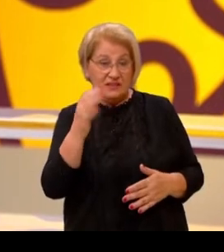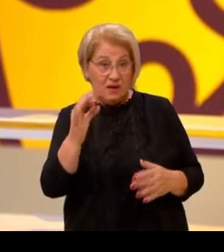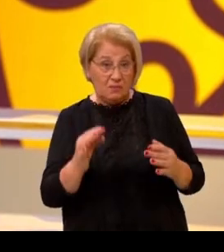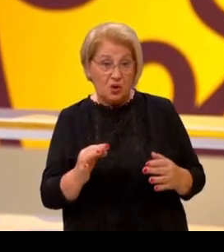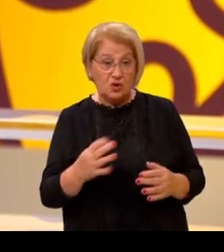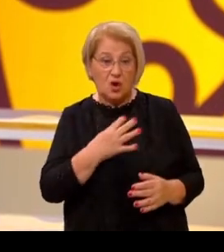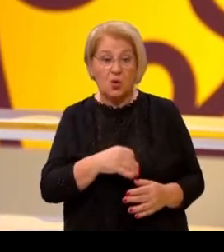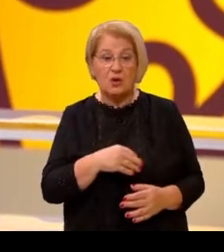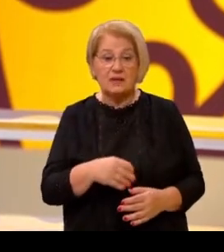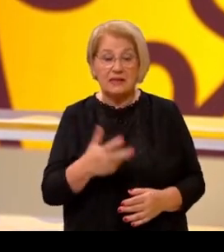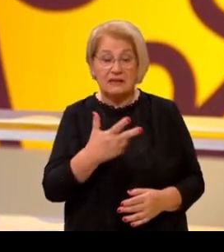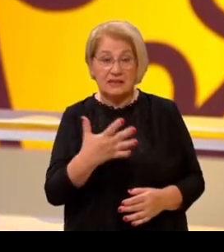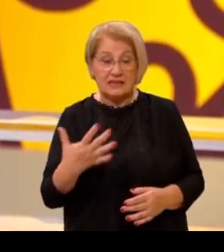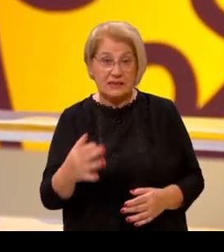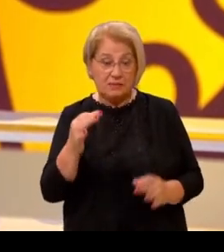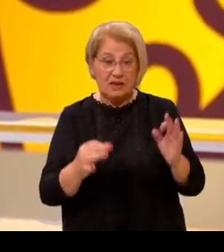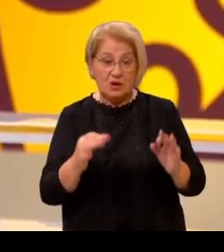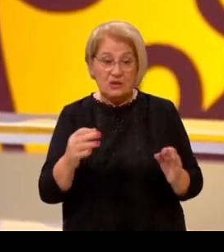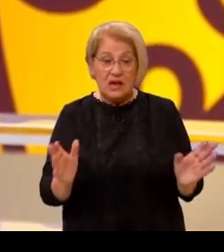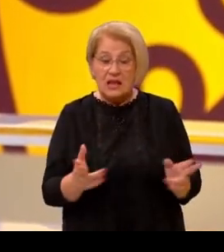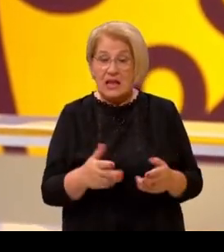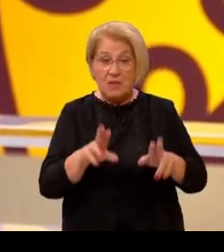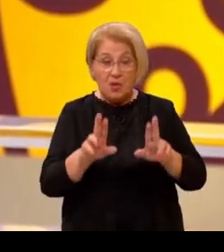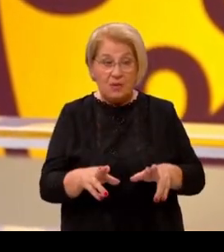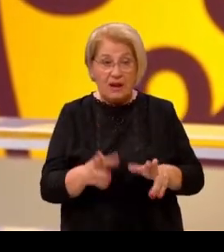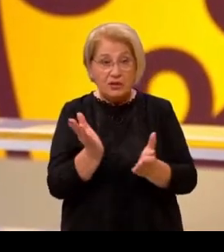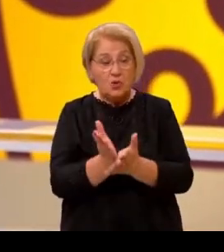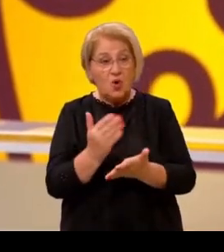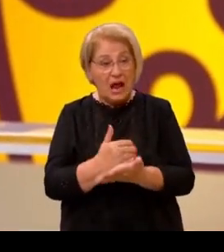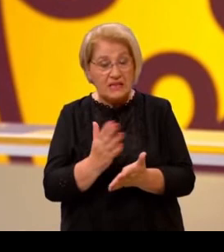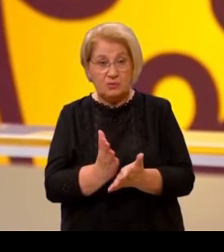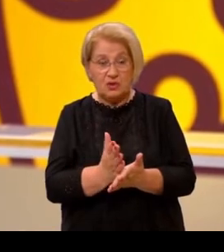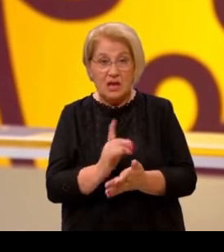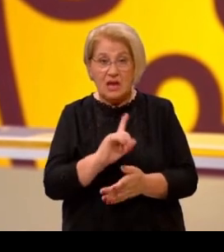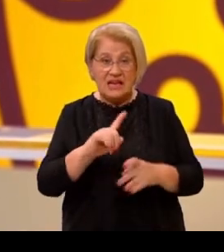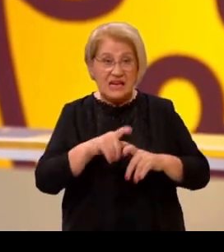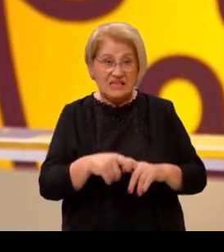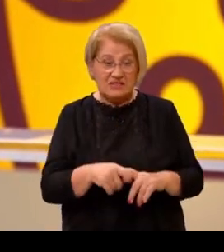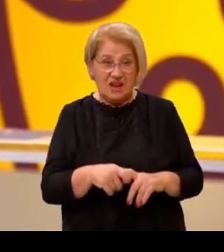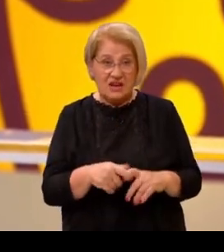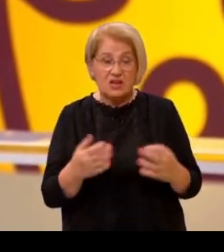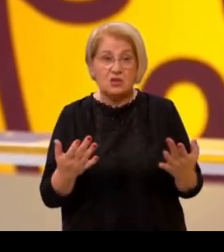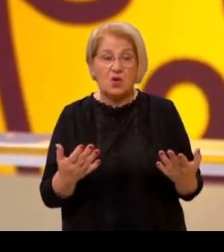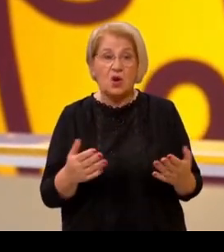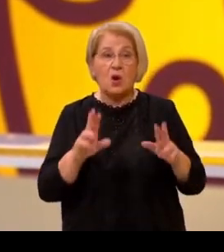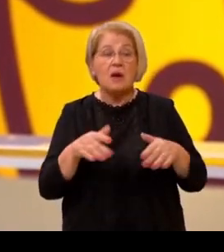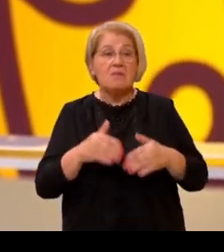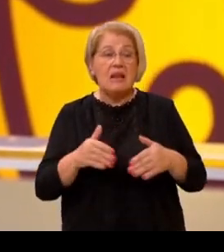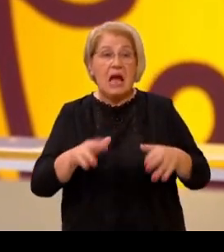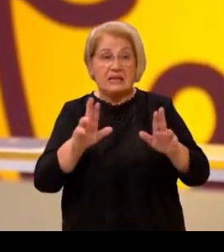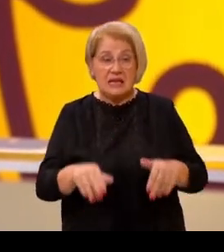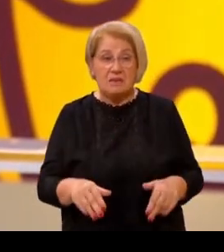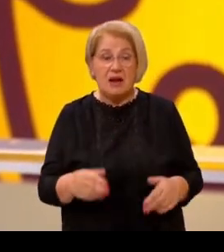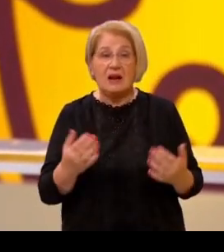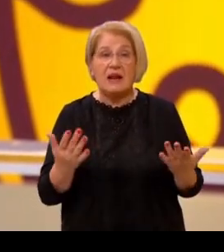u Hrvatski oko 35%. Dakle, nemamo pravednu raspodjelu. Nije stvar s koliko se novca i milijardi kuna raspolaže,